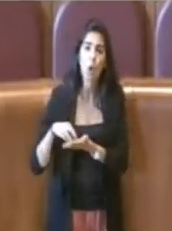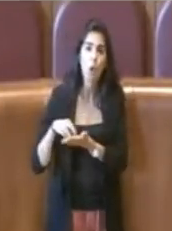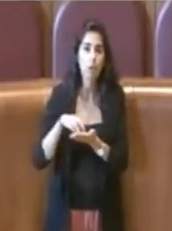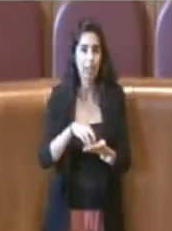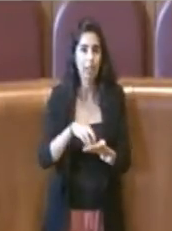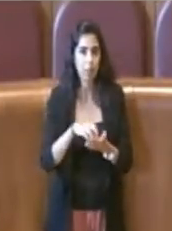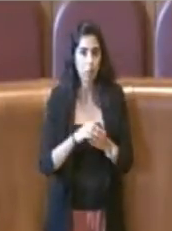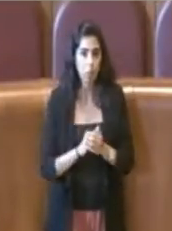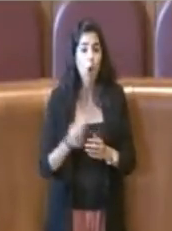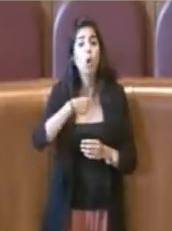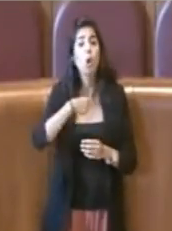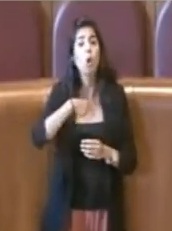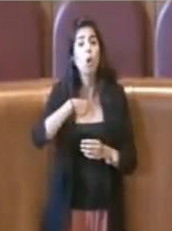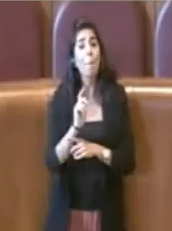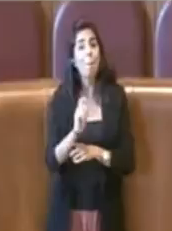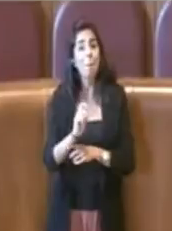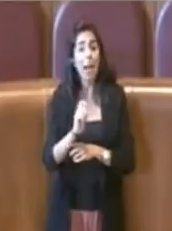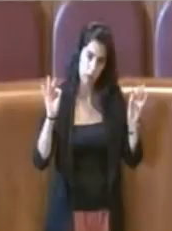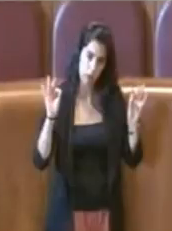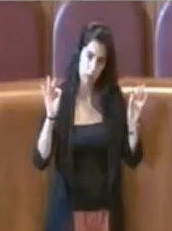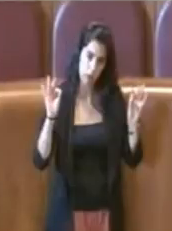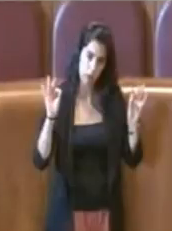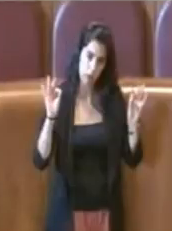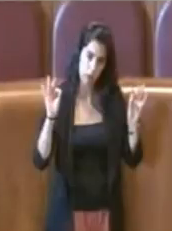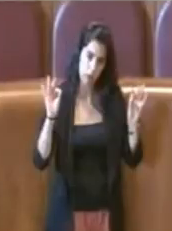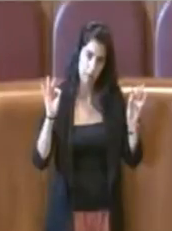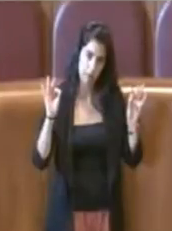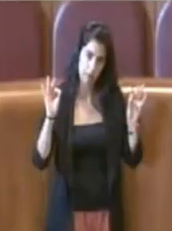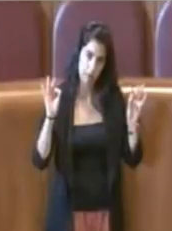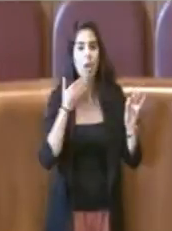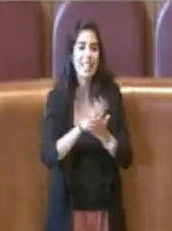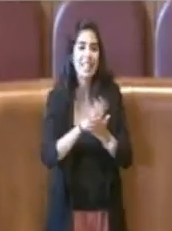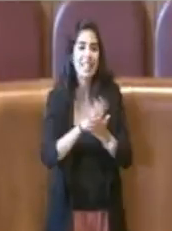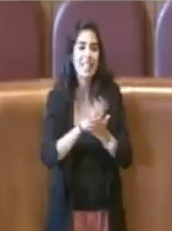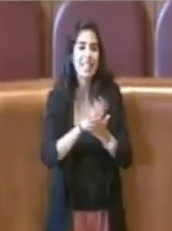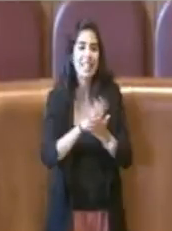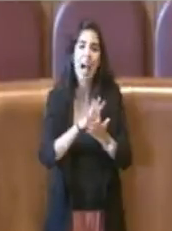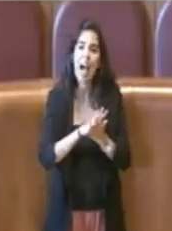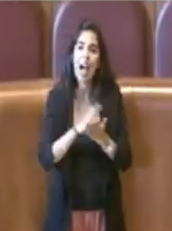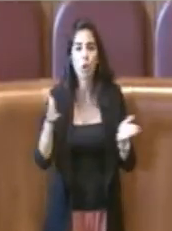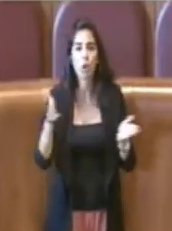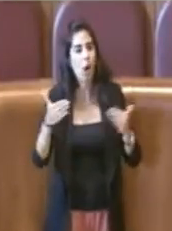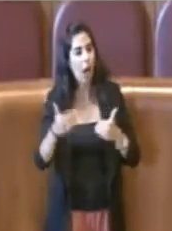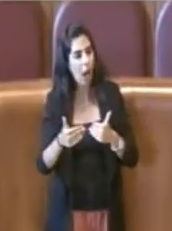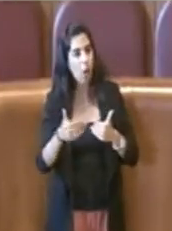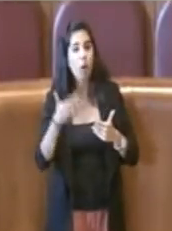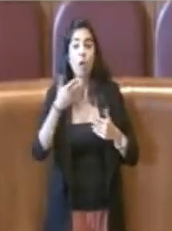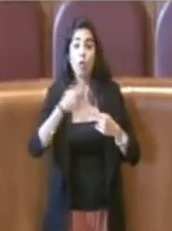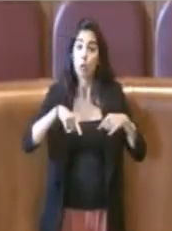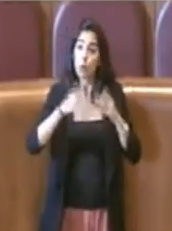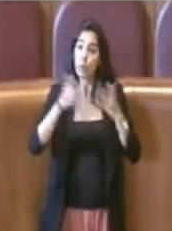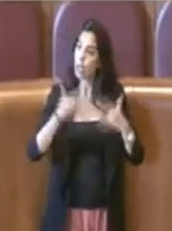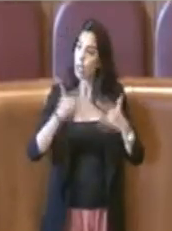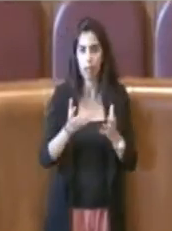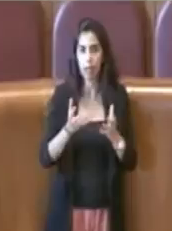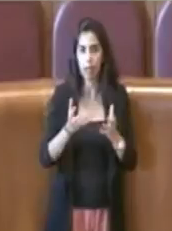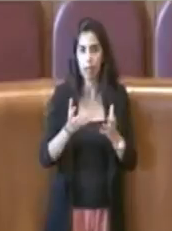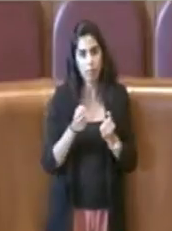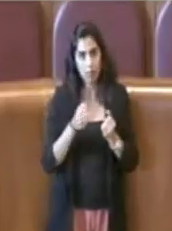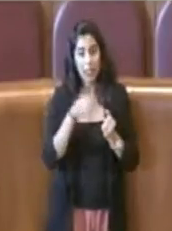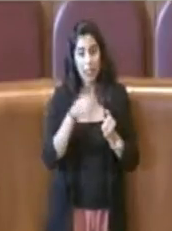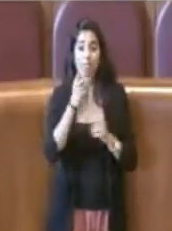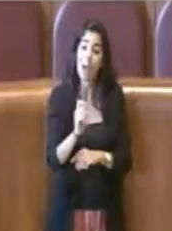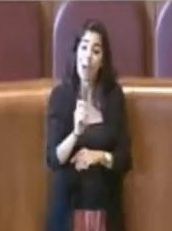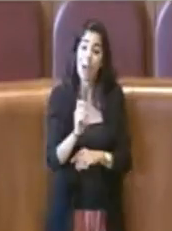pagamenti, lo abbiamo fatto con un atto d'aula, stato recepito dall'Aggiunta, quindi i pagamenti per la rifezione